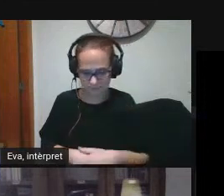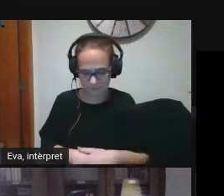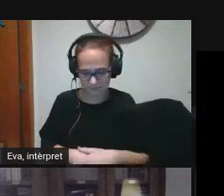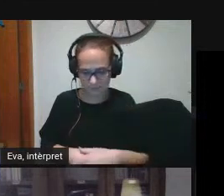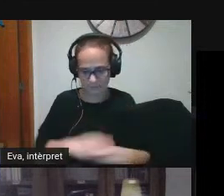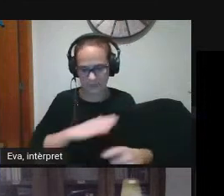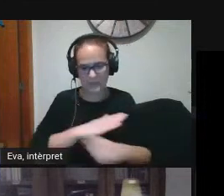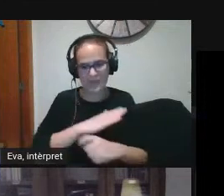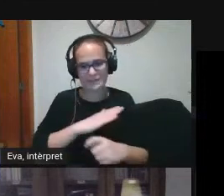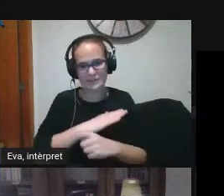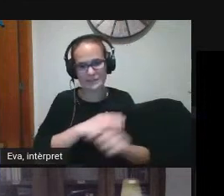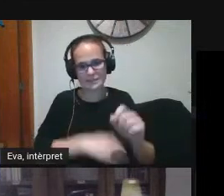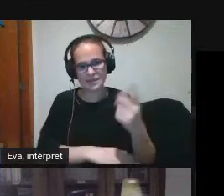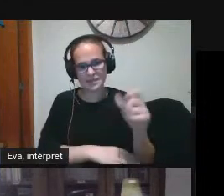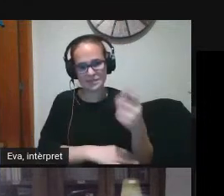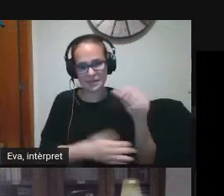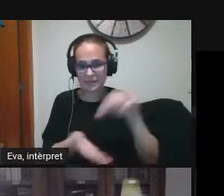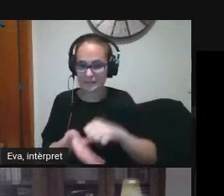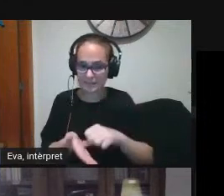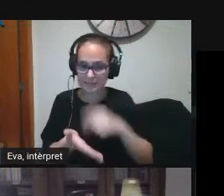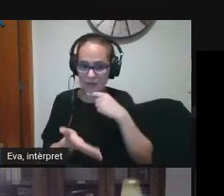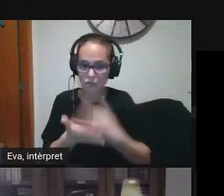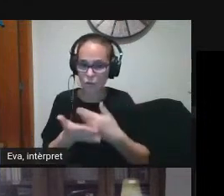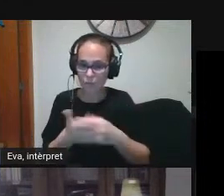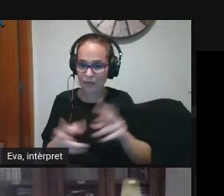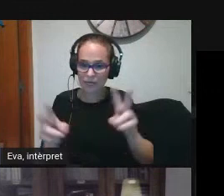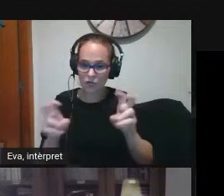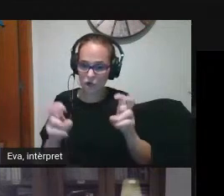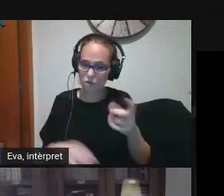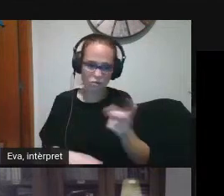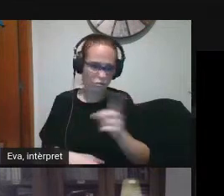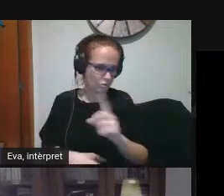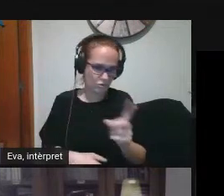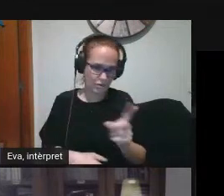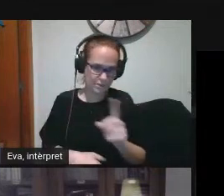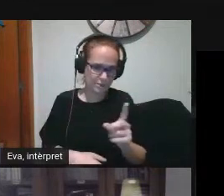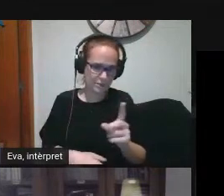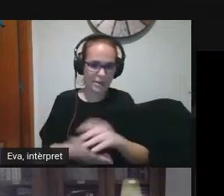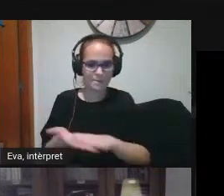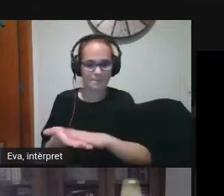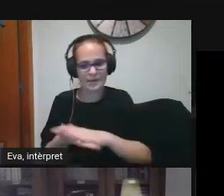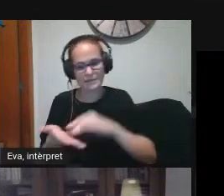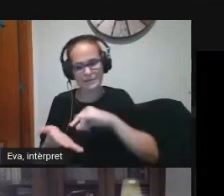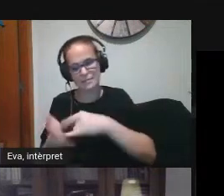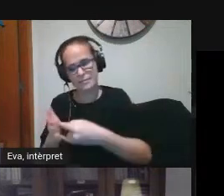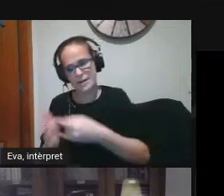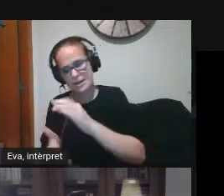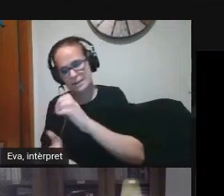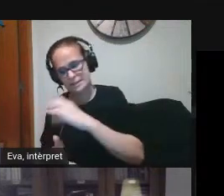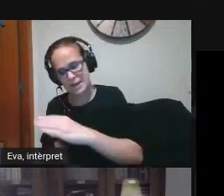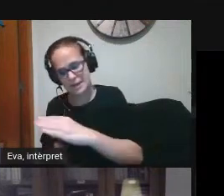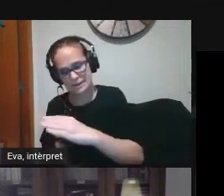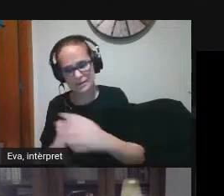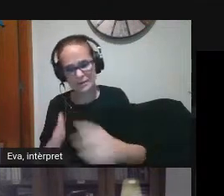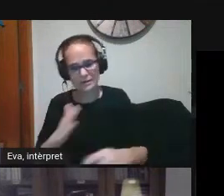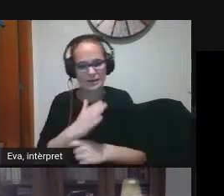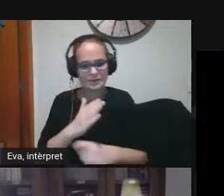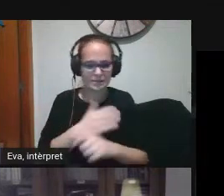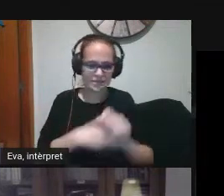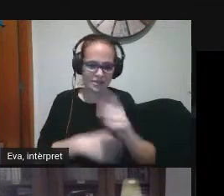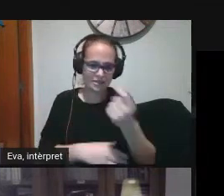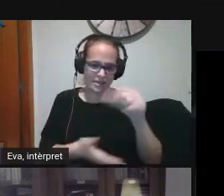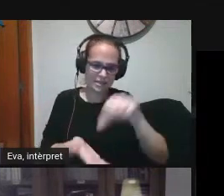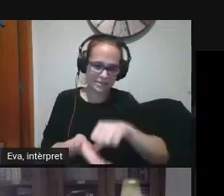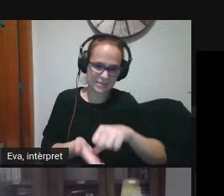'estratègia digital de centre no és un document nou perquè estem parlant del PlaTAC estàvem parlant de l'estratègia digital de centre